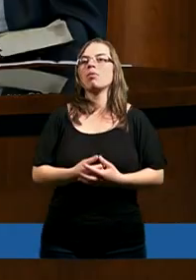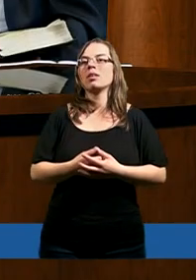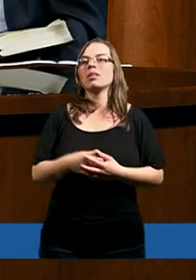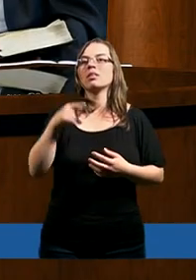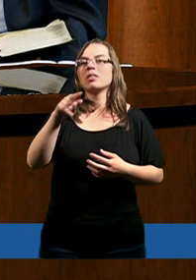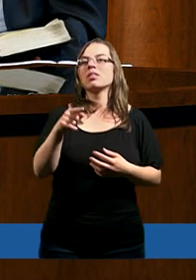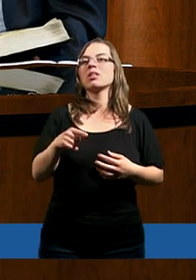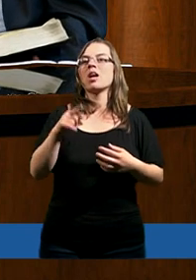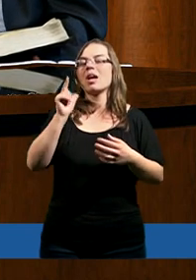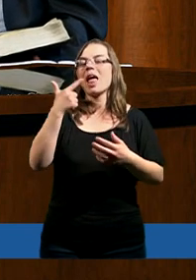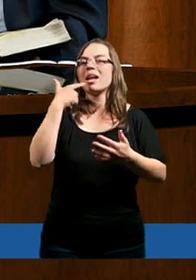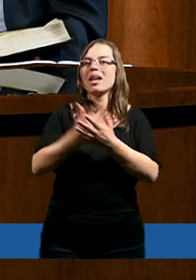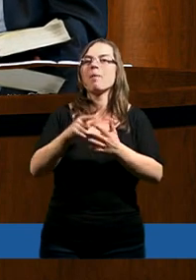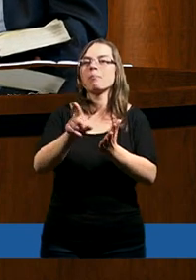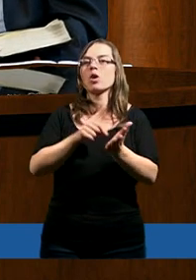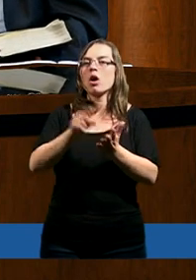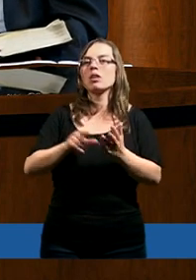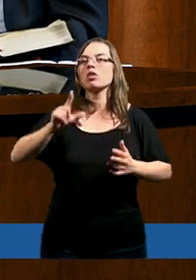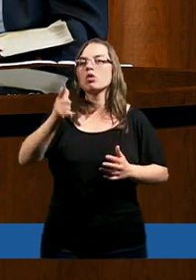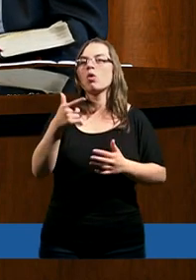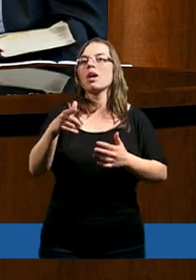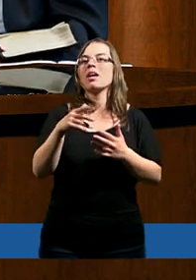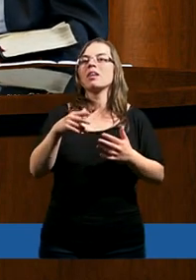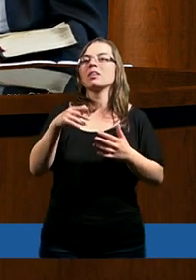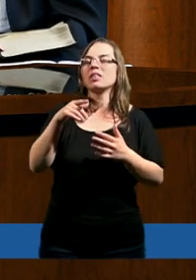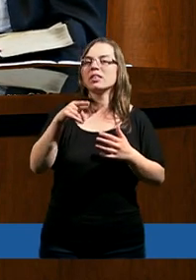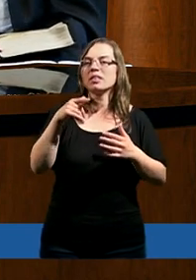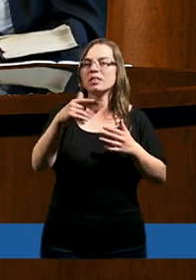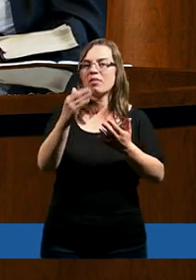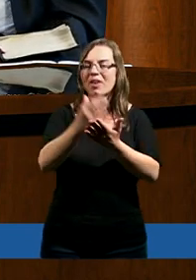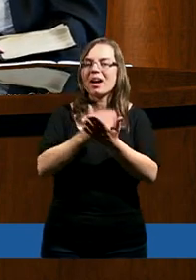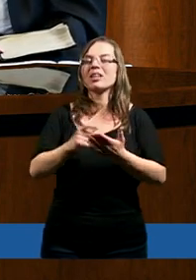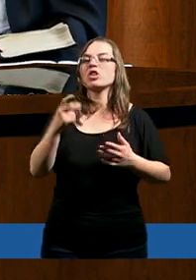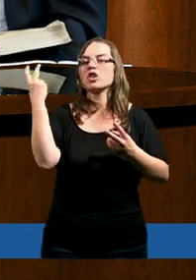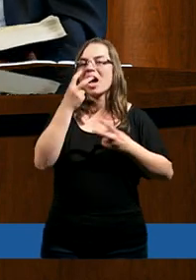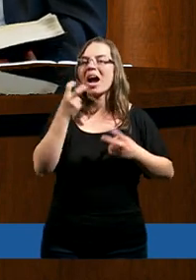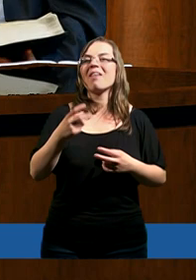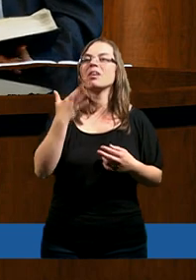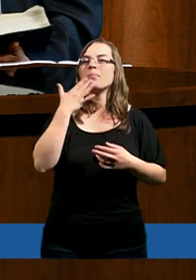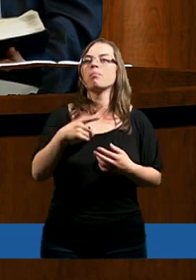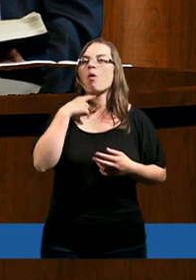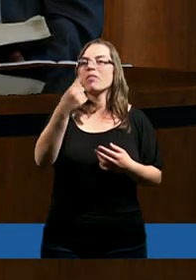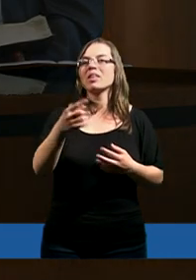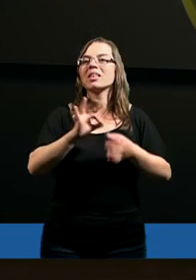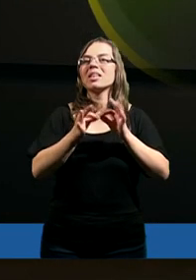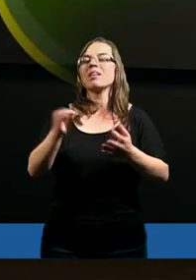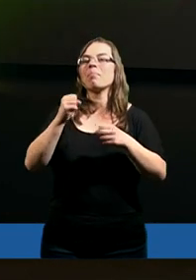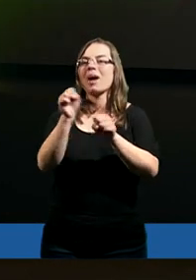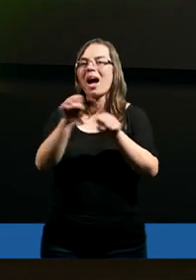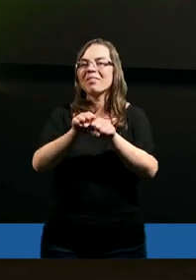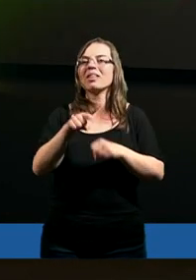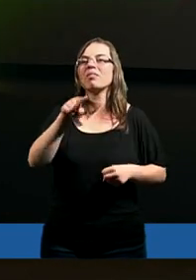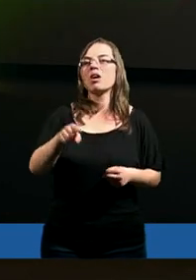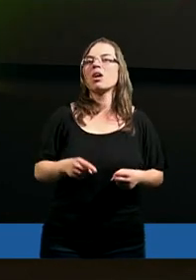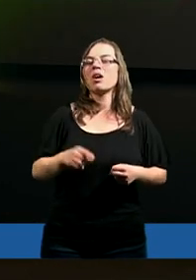Kiedy czytamy drugi list Piotra, drugi rozdział, werset ósmy, te słowa już były czytane, ale tu jest powiedziane, gdyż